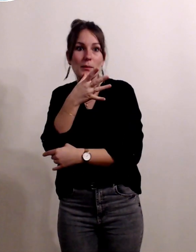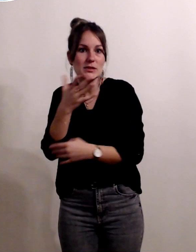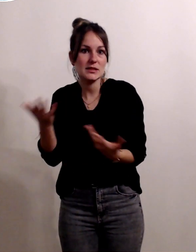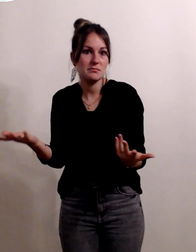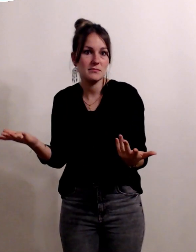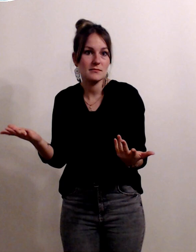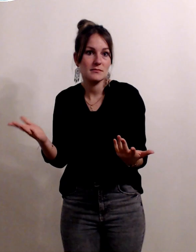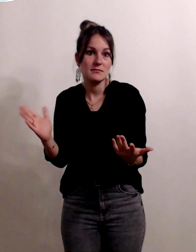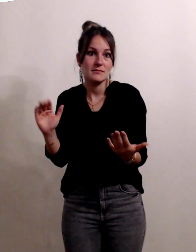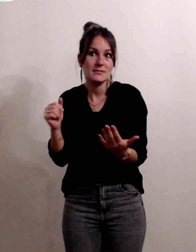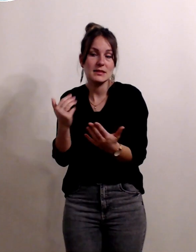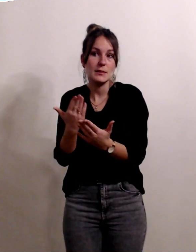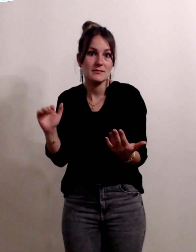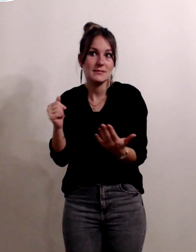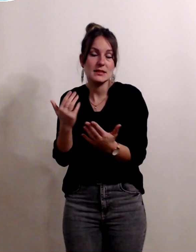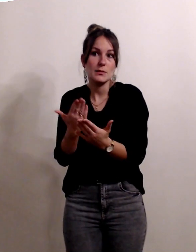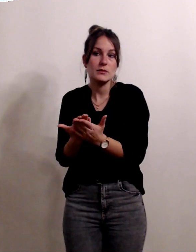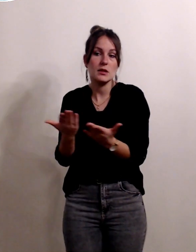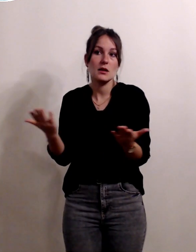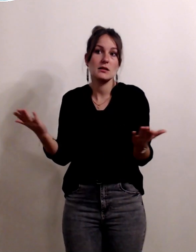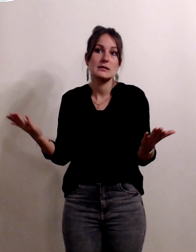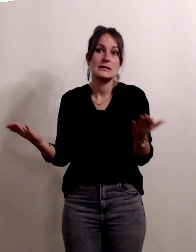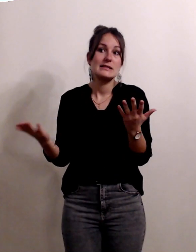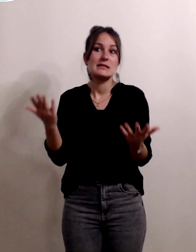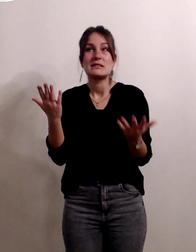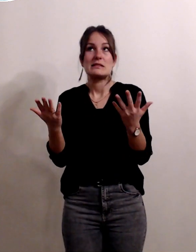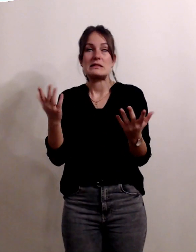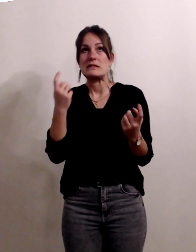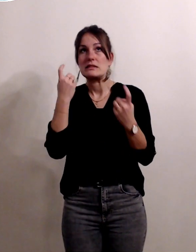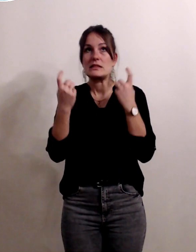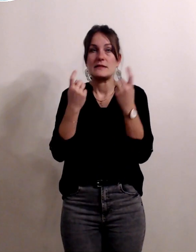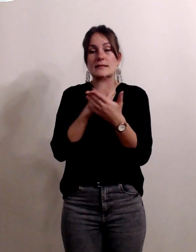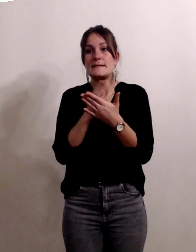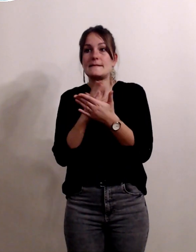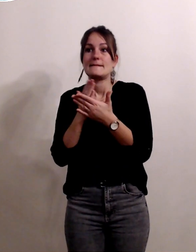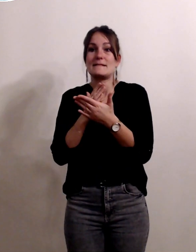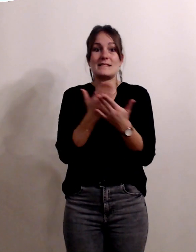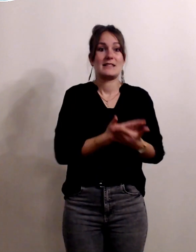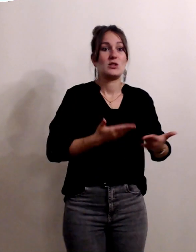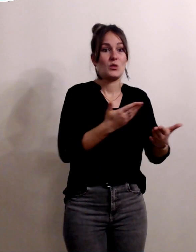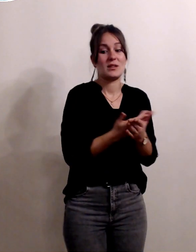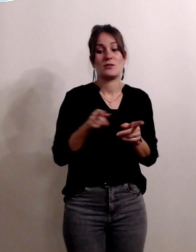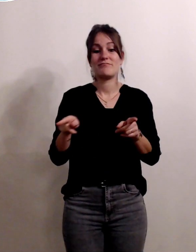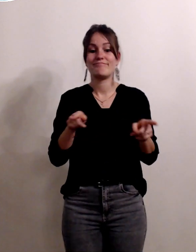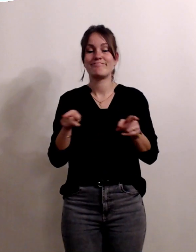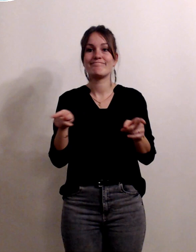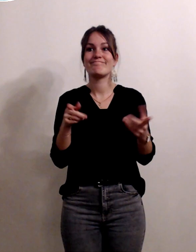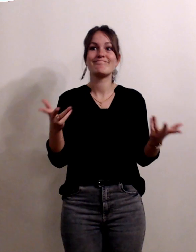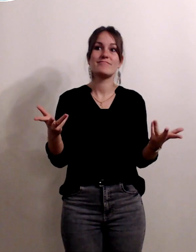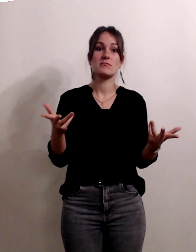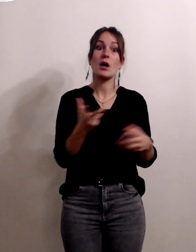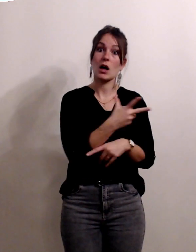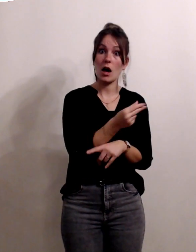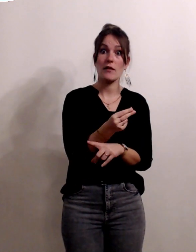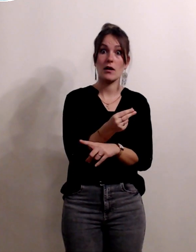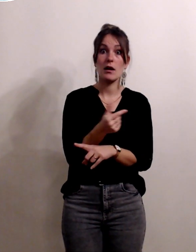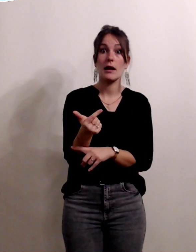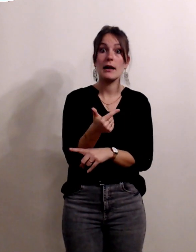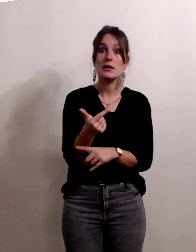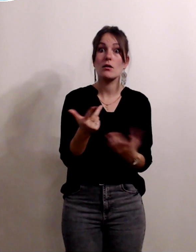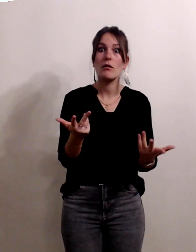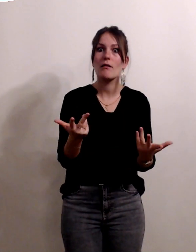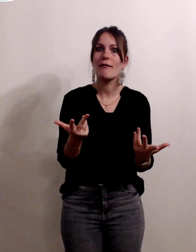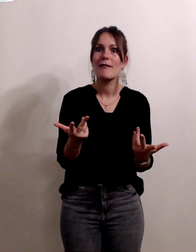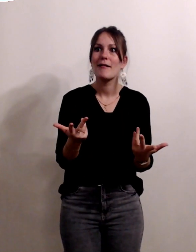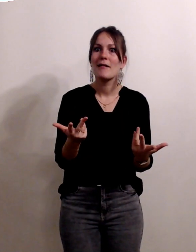et donc ça aussi c'est quelque chose qui peut poser problème donc ces deux événements qui sont graves personne n'a envie de voir se